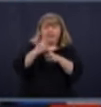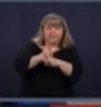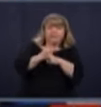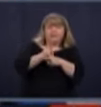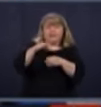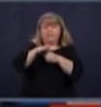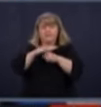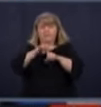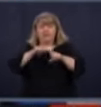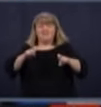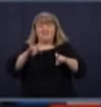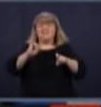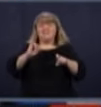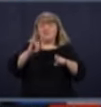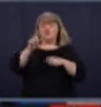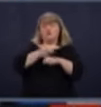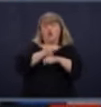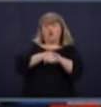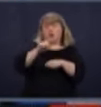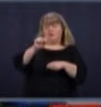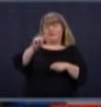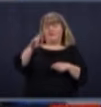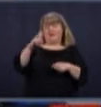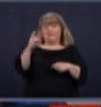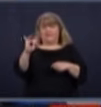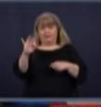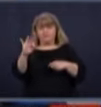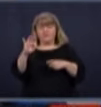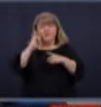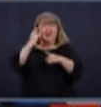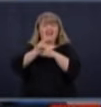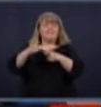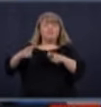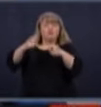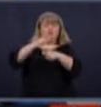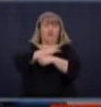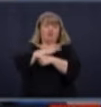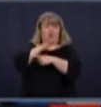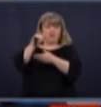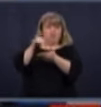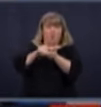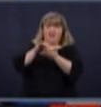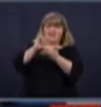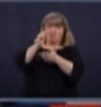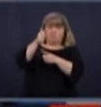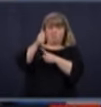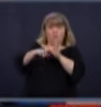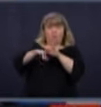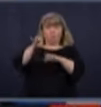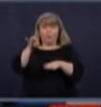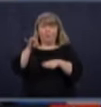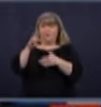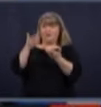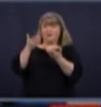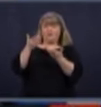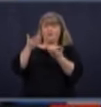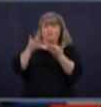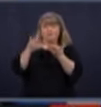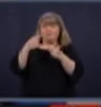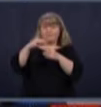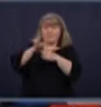l'Institut de cardiologie de Montréal amène les résultats qui sont escomptés, bien là, on va avoir des bonnes nouvelles. Comme de